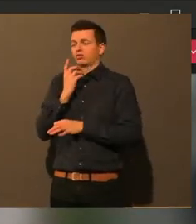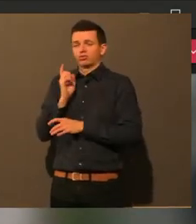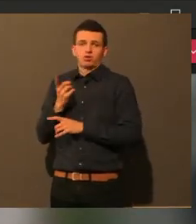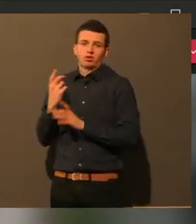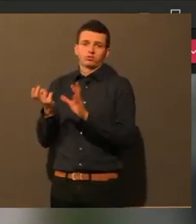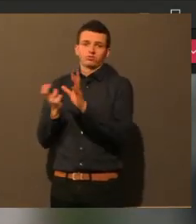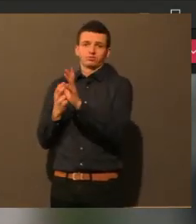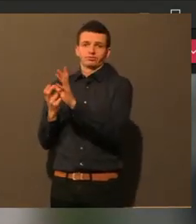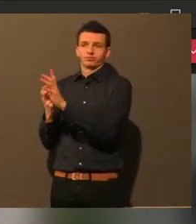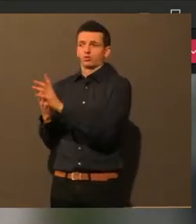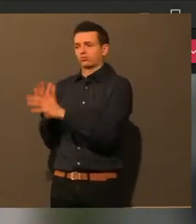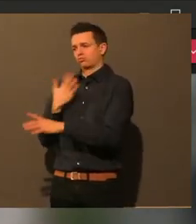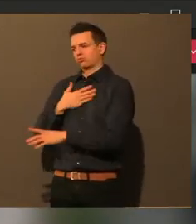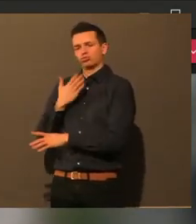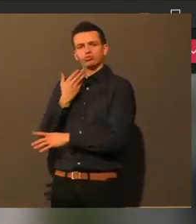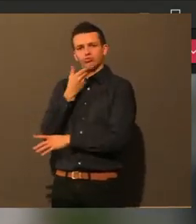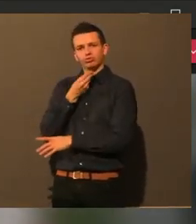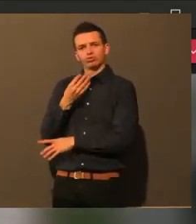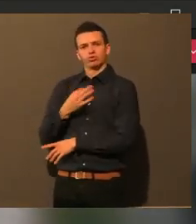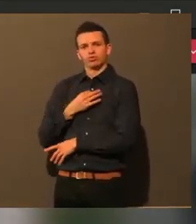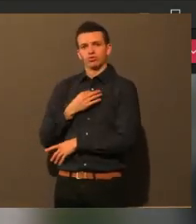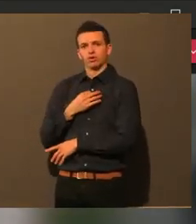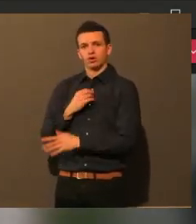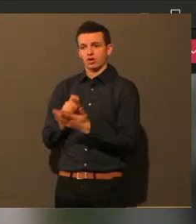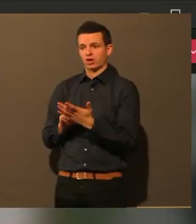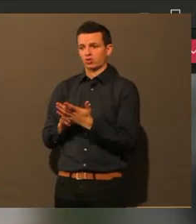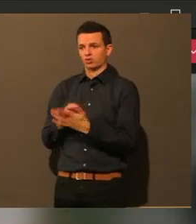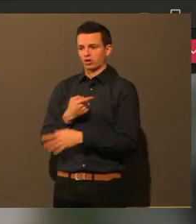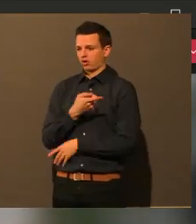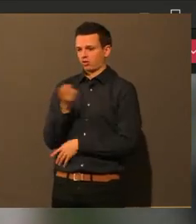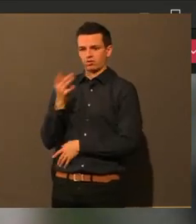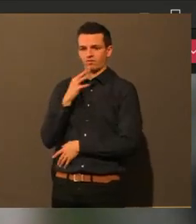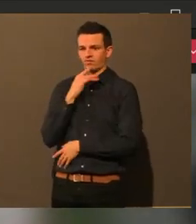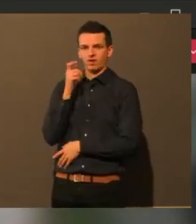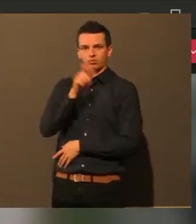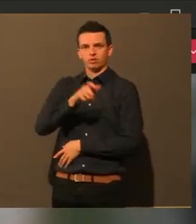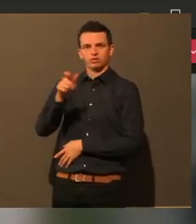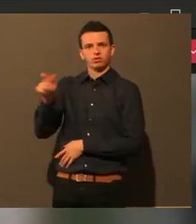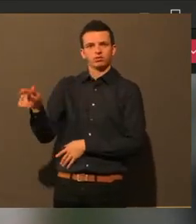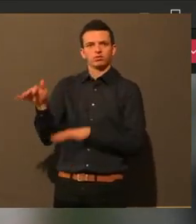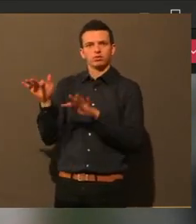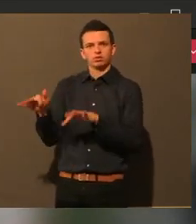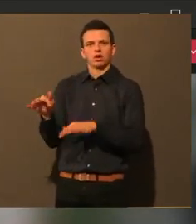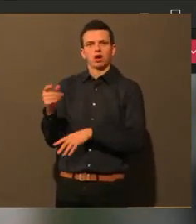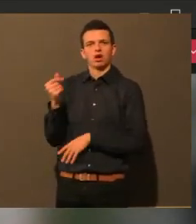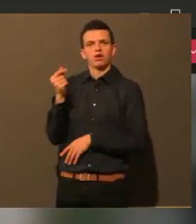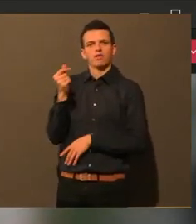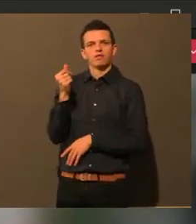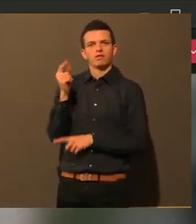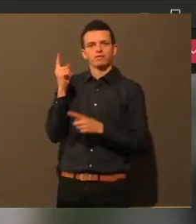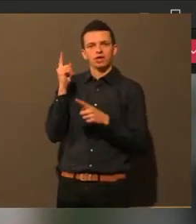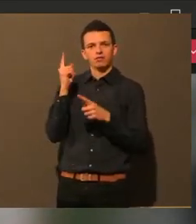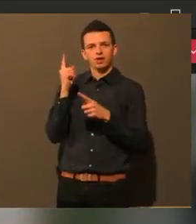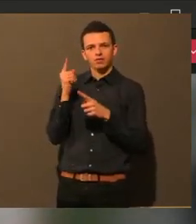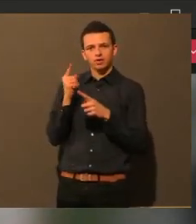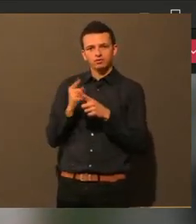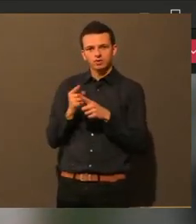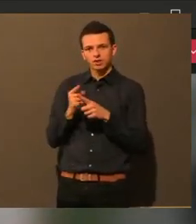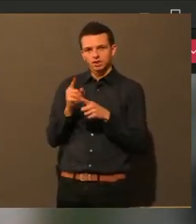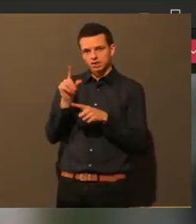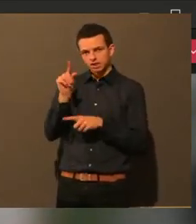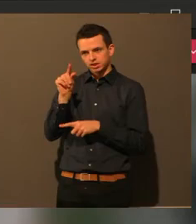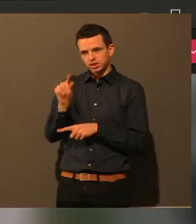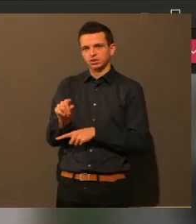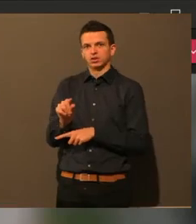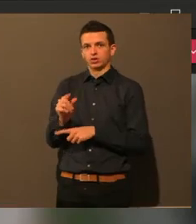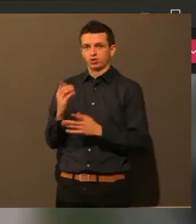gerade, glaube ich, viele Menschen sehr stark auch in finanzieller Not sind. Und vielleicht kann man ja sowas überlegen, dass die Stadt